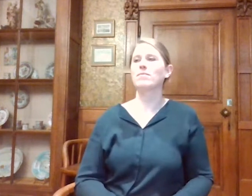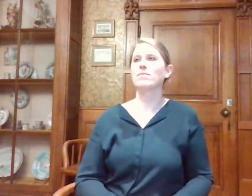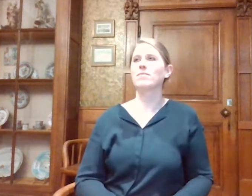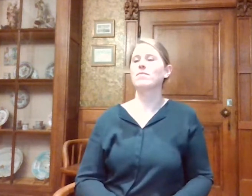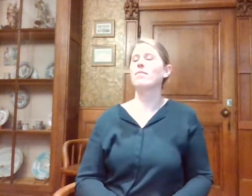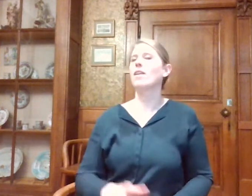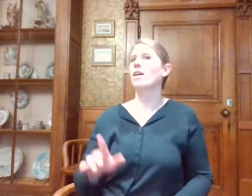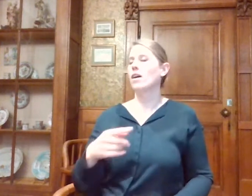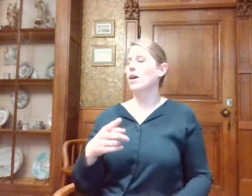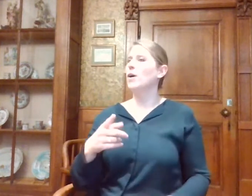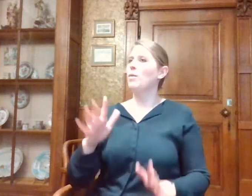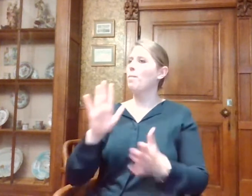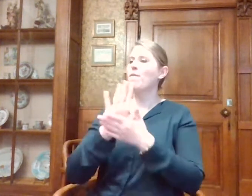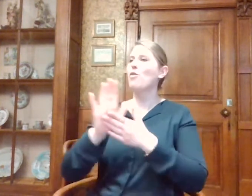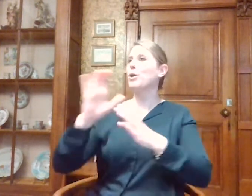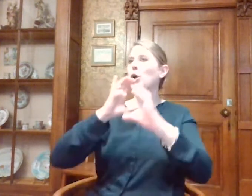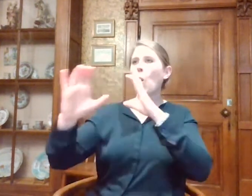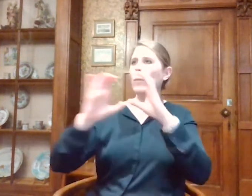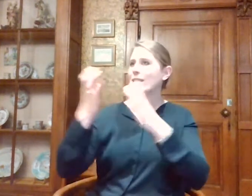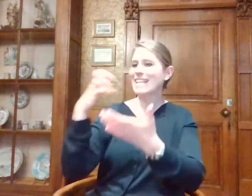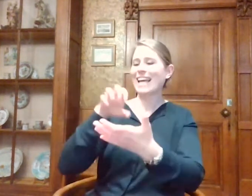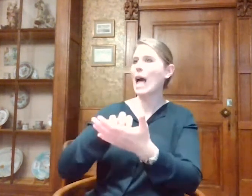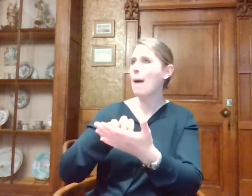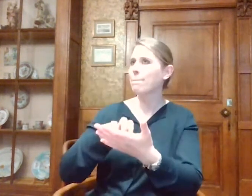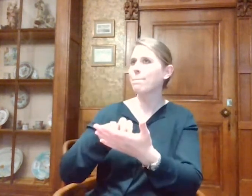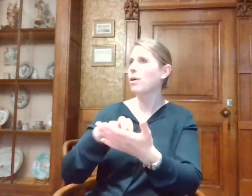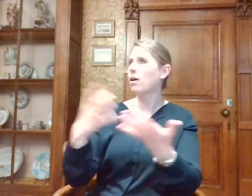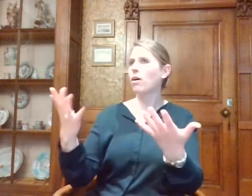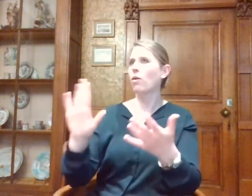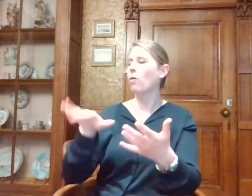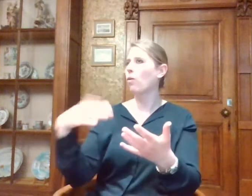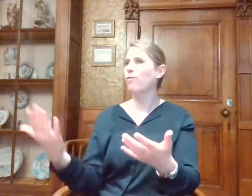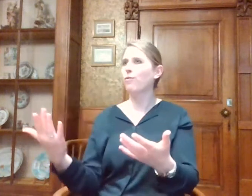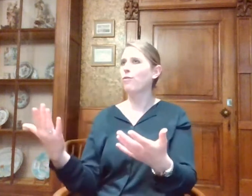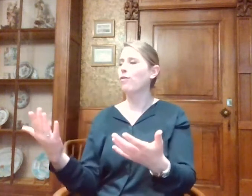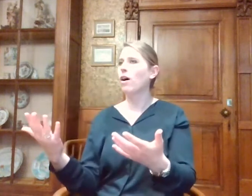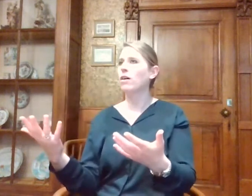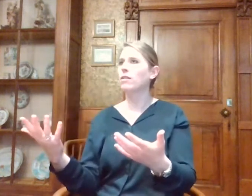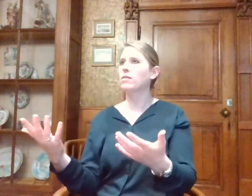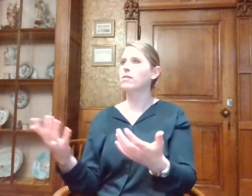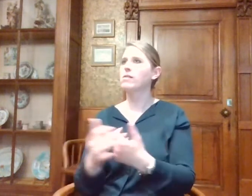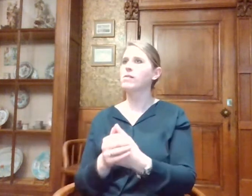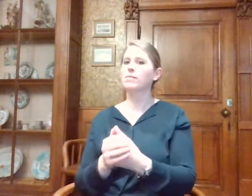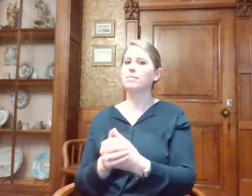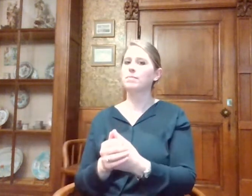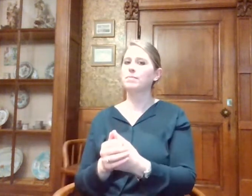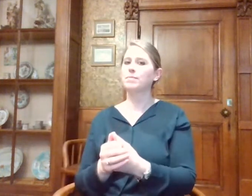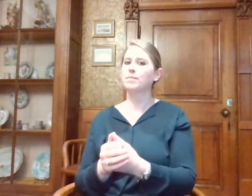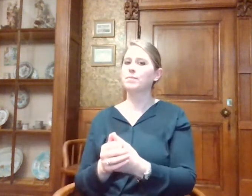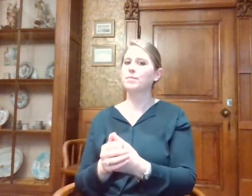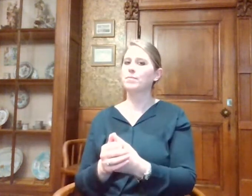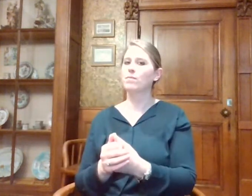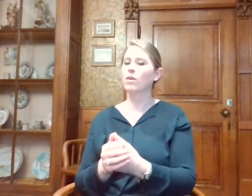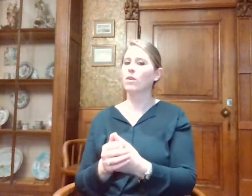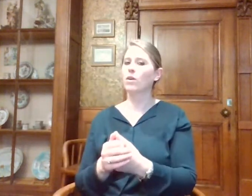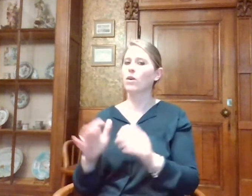De manier van communiceren in de app zelf bijvoorbeeld. Of de